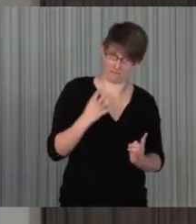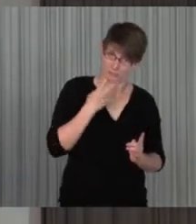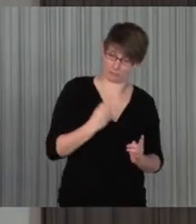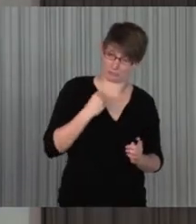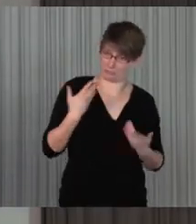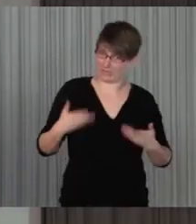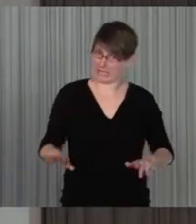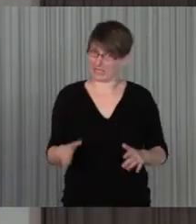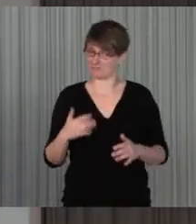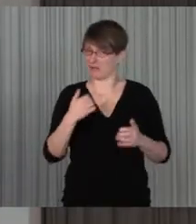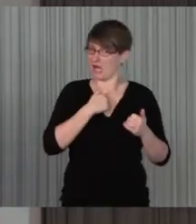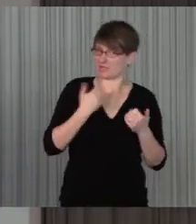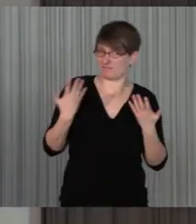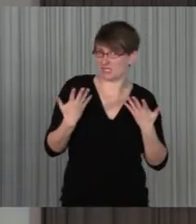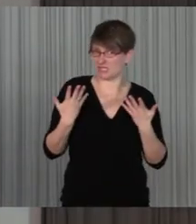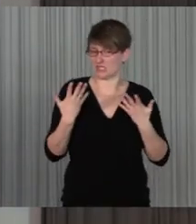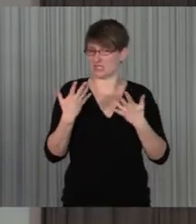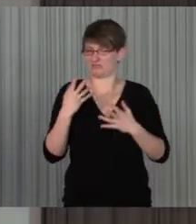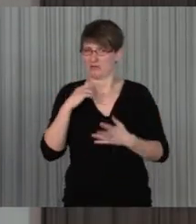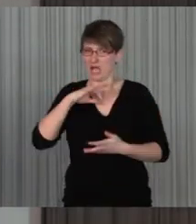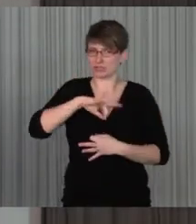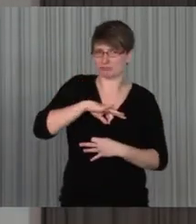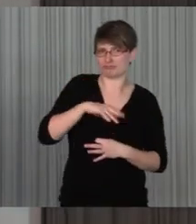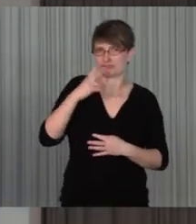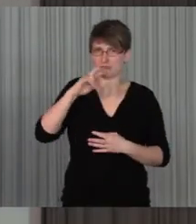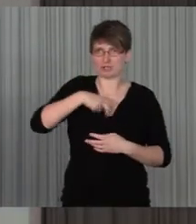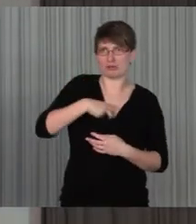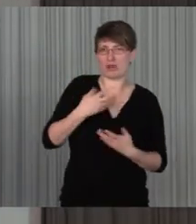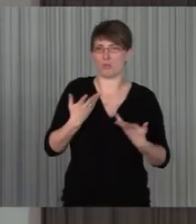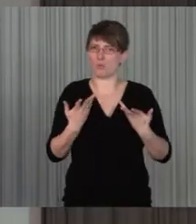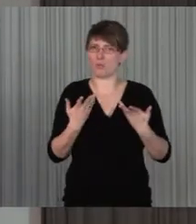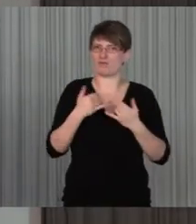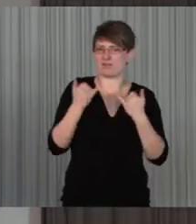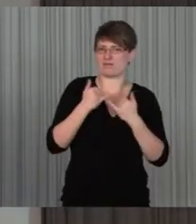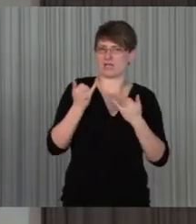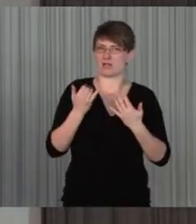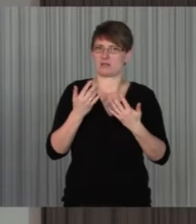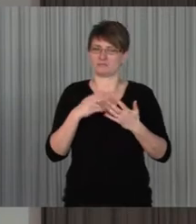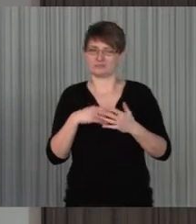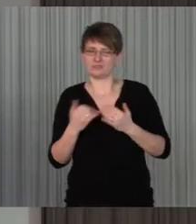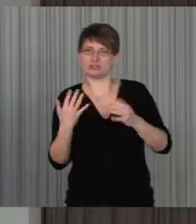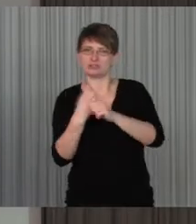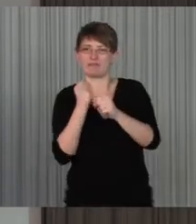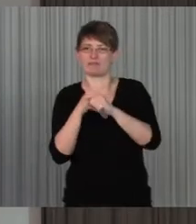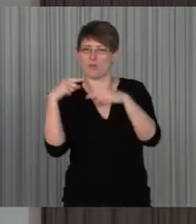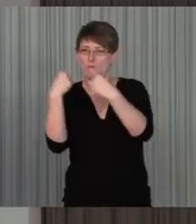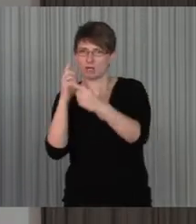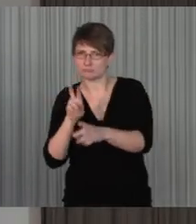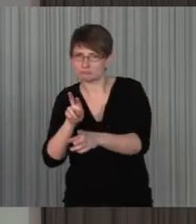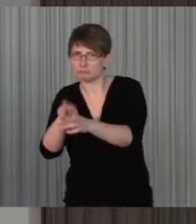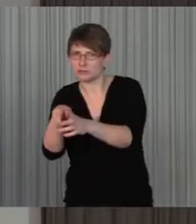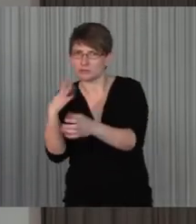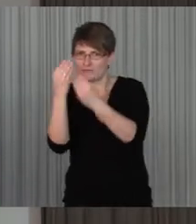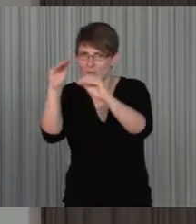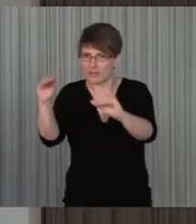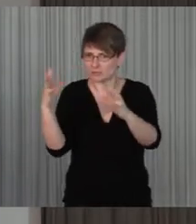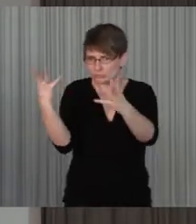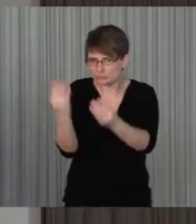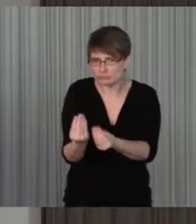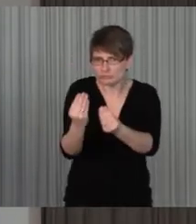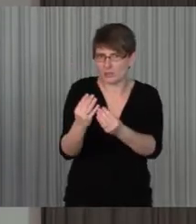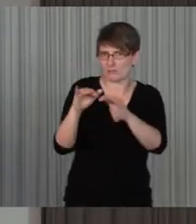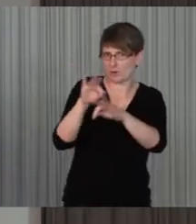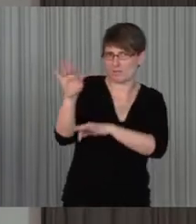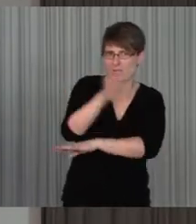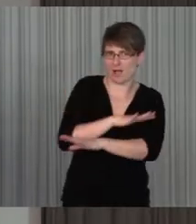es Überraschungen, gibt es Verängste, wie ist die Einstellung dazu, wie ist die Zugänglichkeit von Orten und Informationen und dann ist es